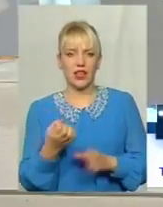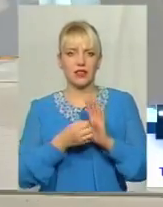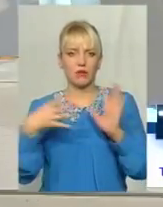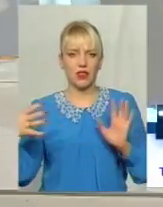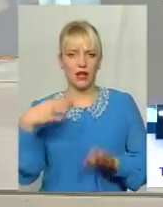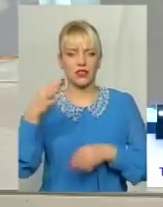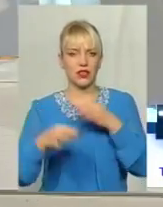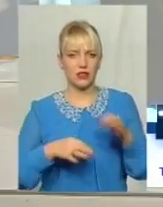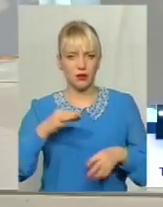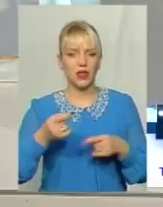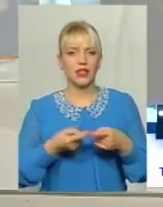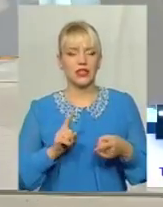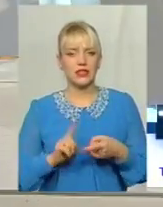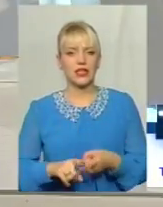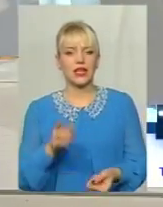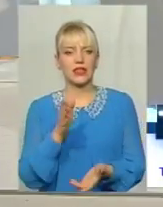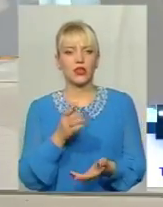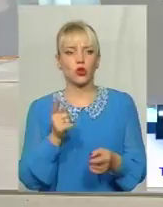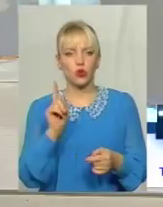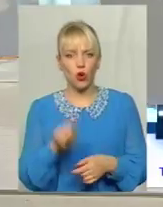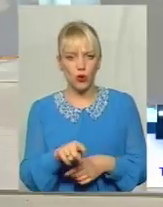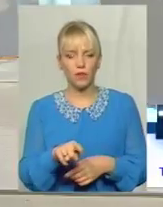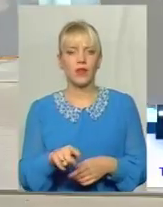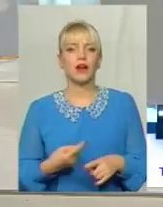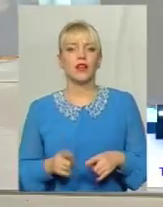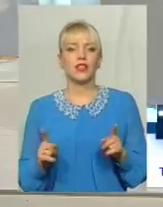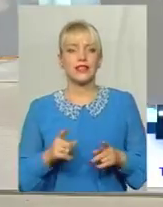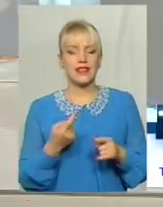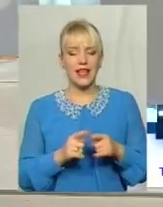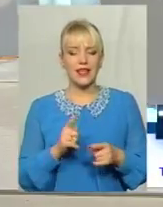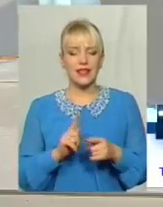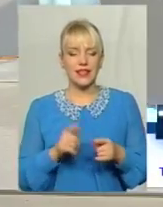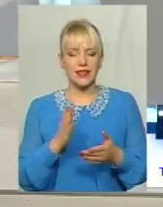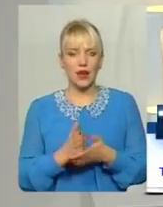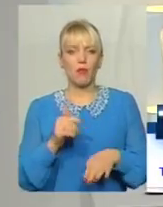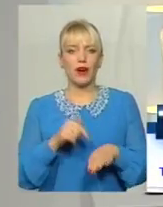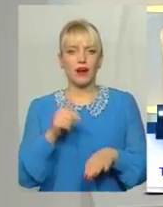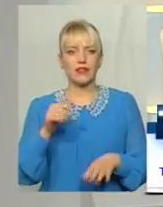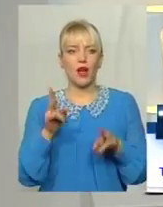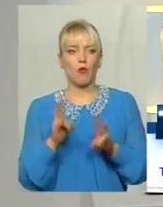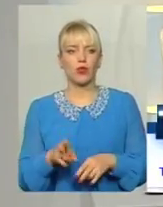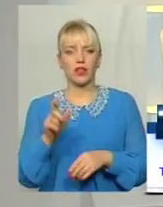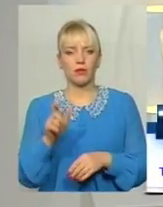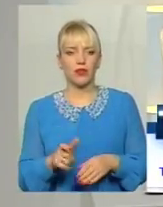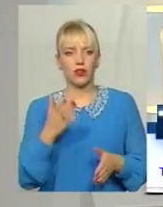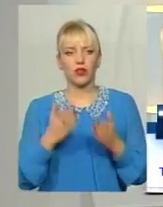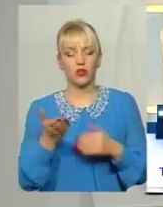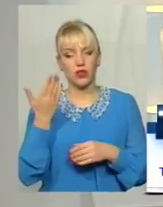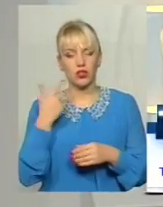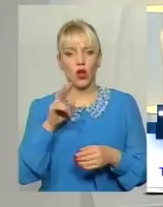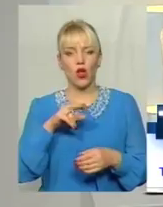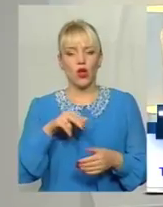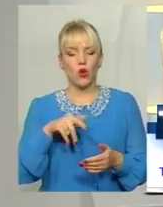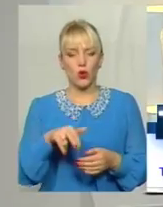діб І оце якраз це до, це і є реакція потерпіло Але раніше людина виходила,